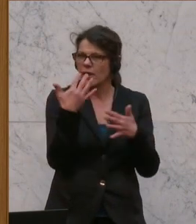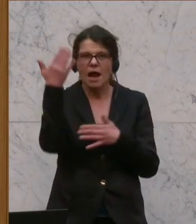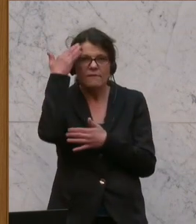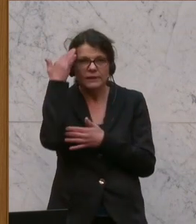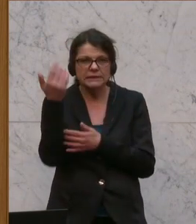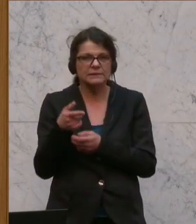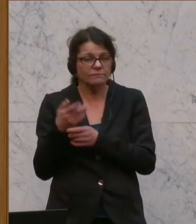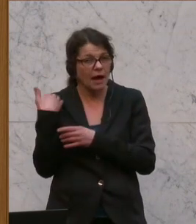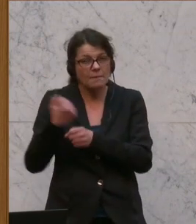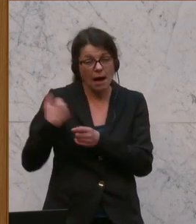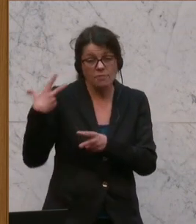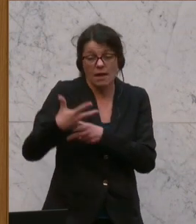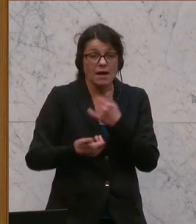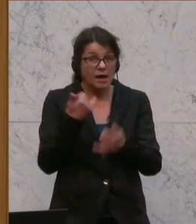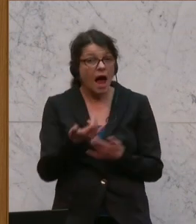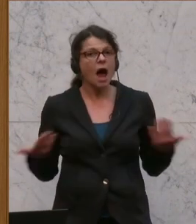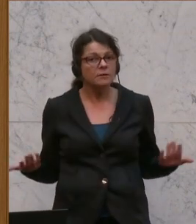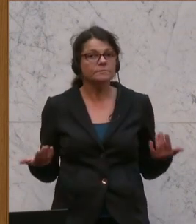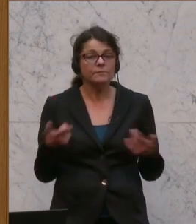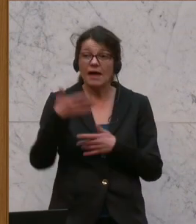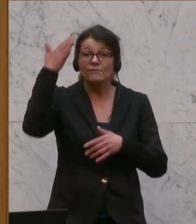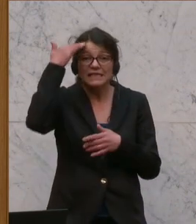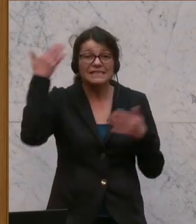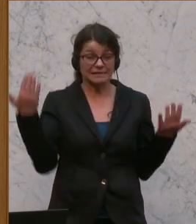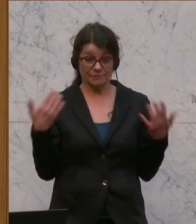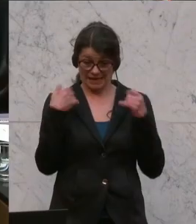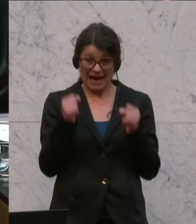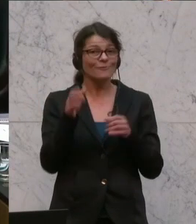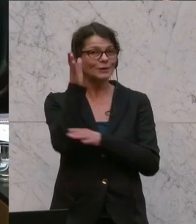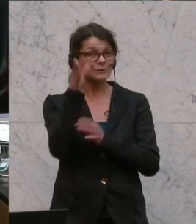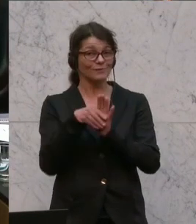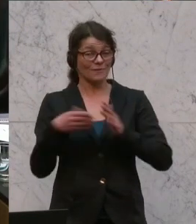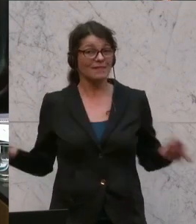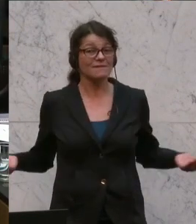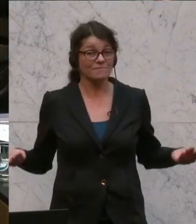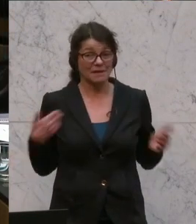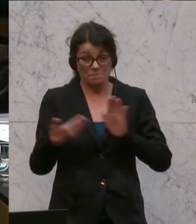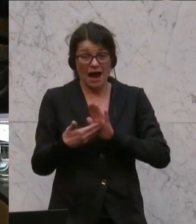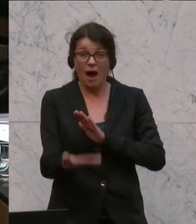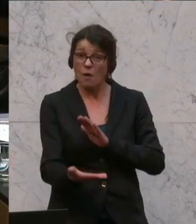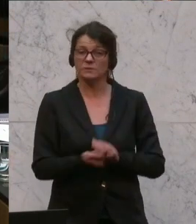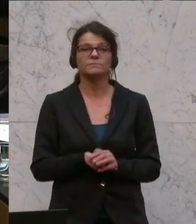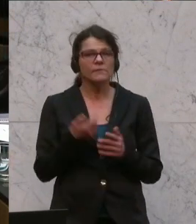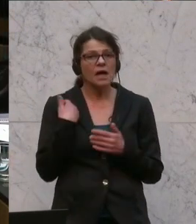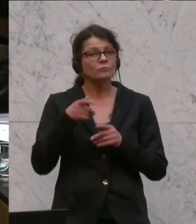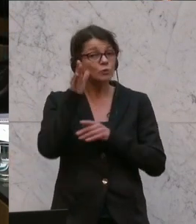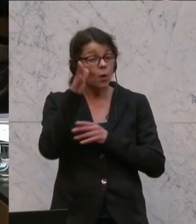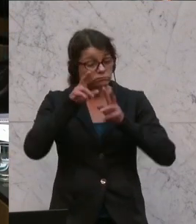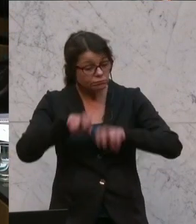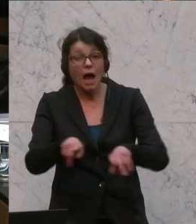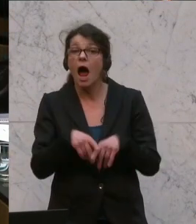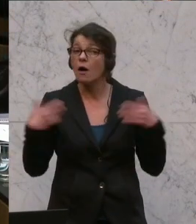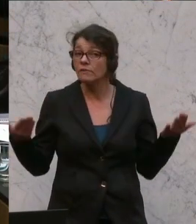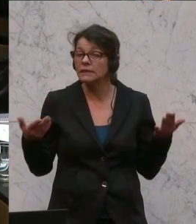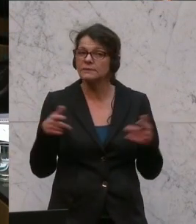generiert in den letzten drei Jahren. Wissen, das wir eben auch für die Zukunft brauchen werden. Womit wir uns auch beschäftigen werden in Zukunft, ist